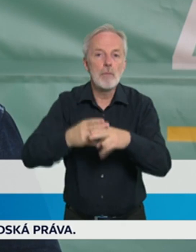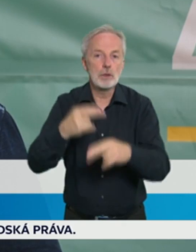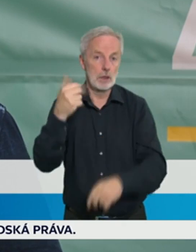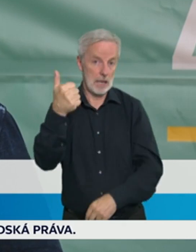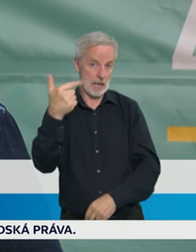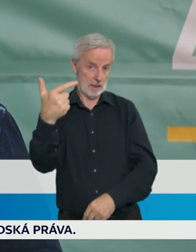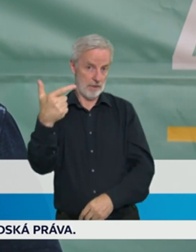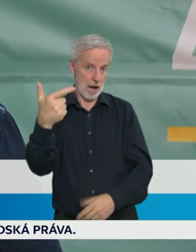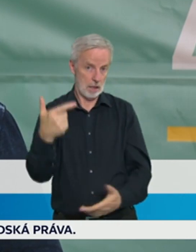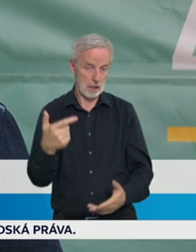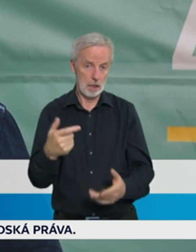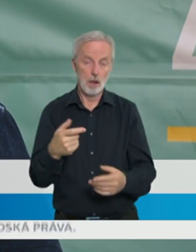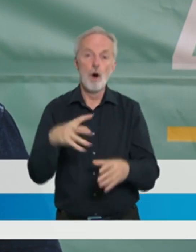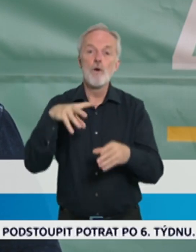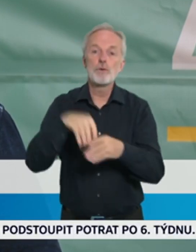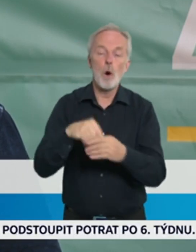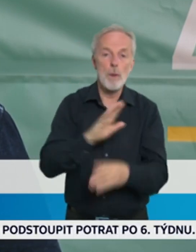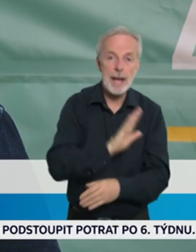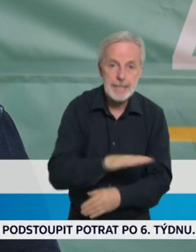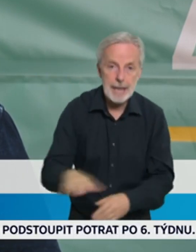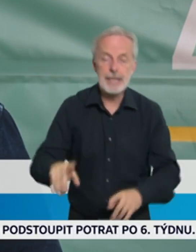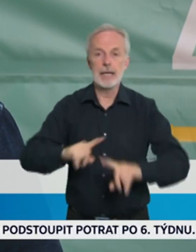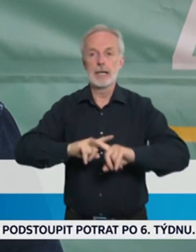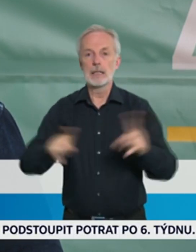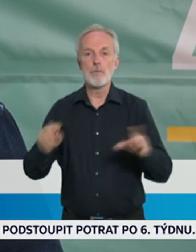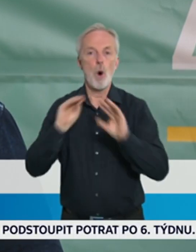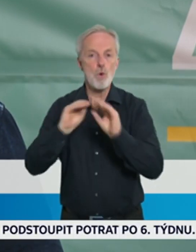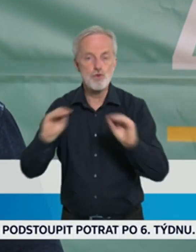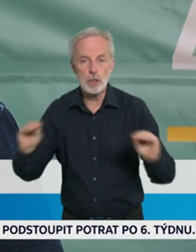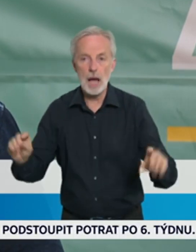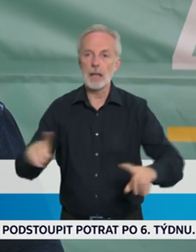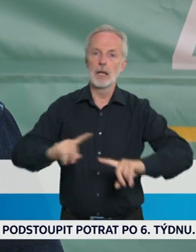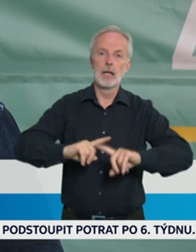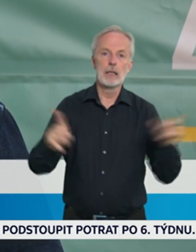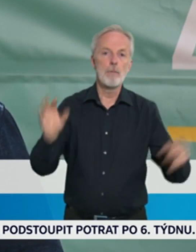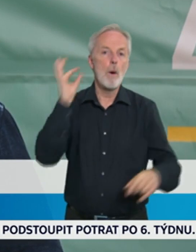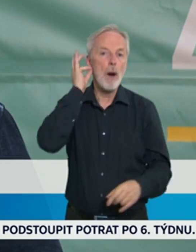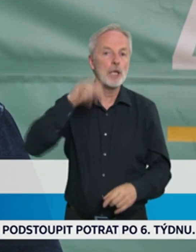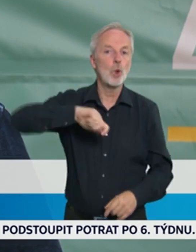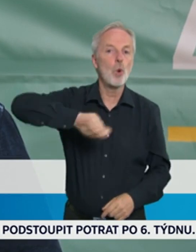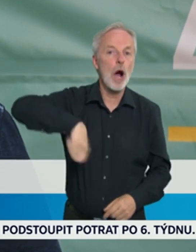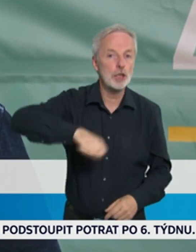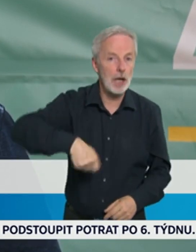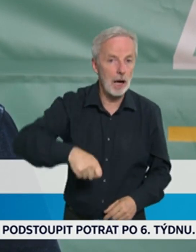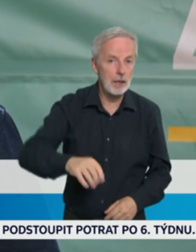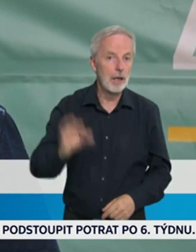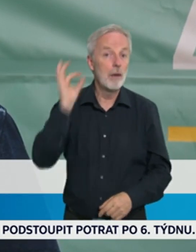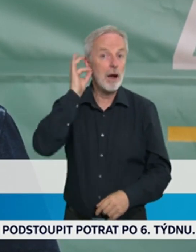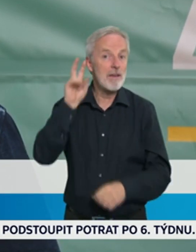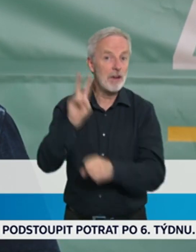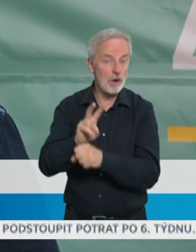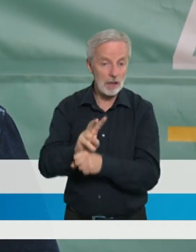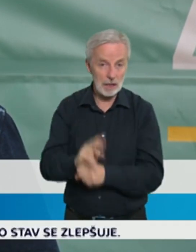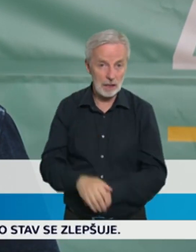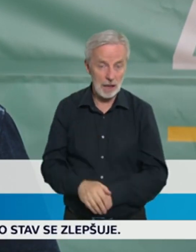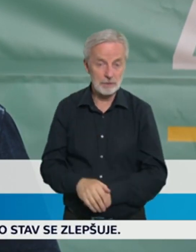i učitele, vychovatele, paní kuchařky, pan školník. A když si to srovnáme, tak je asi pět a půl tisíce